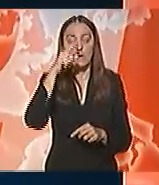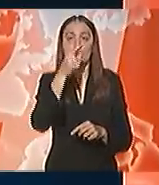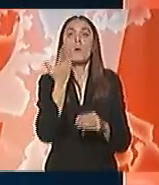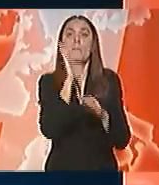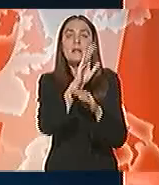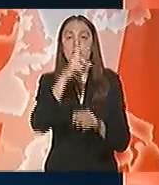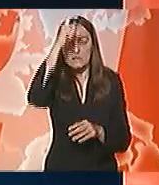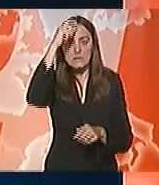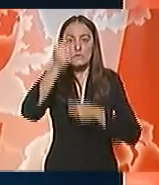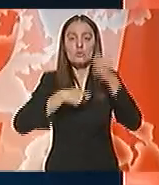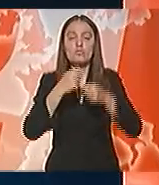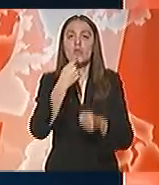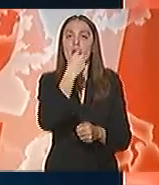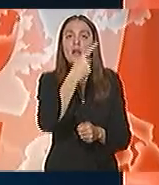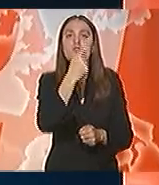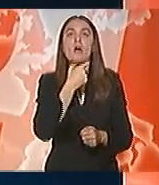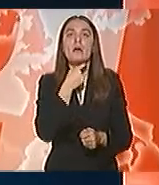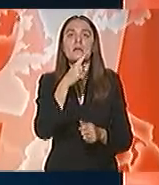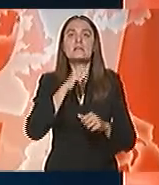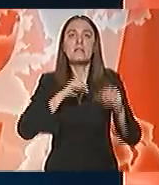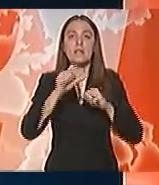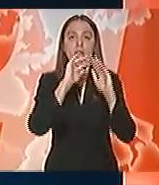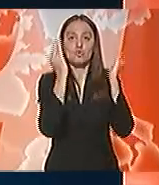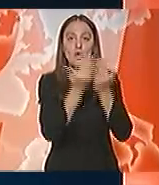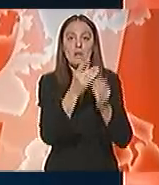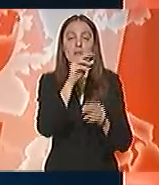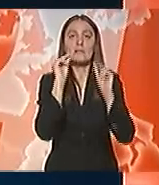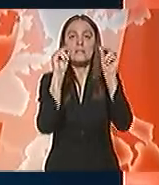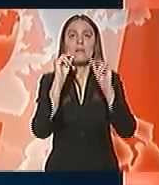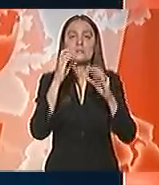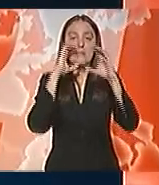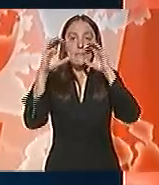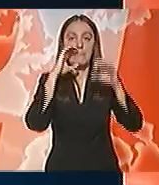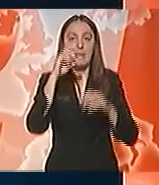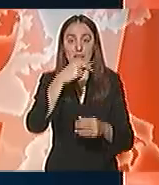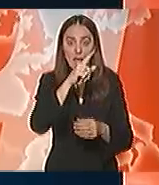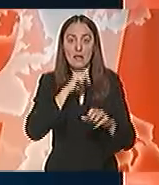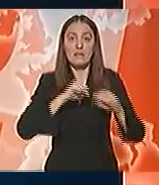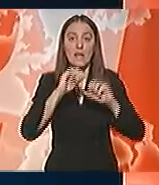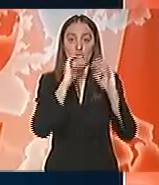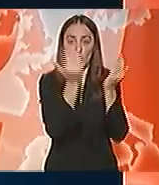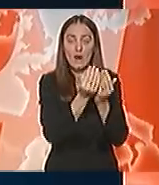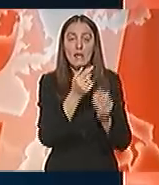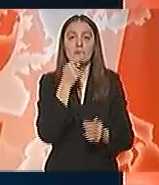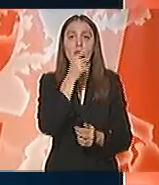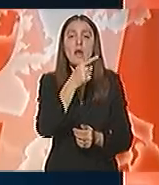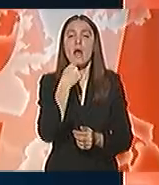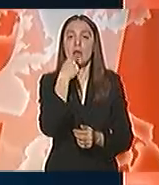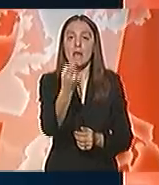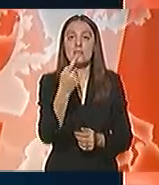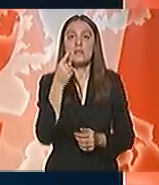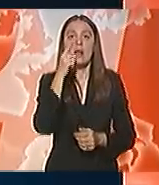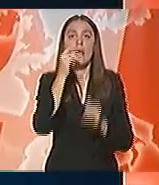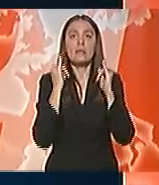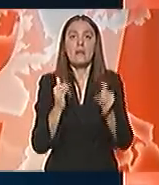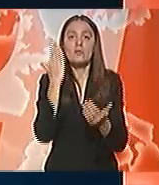predstavi srpsko tržište, rečenoj agenciji BETA u direktoratu. Savjetnica za medije direktorata Katarina Andrić-Milosavljević kazala je da